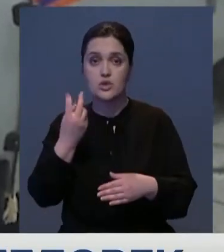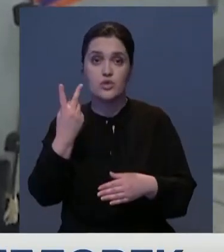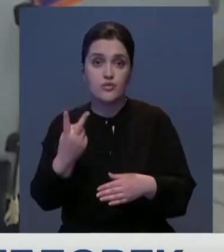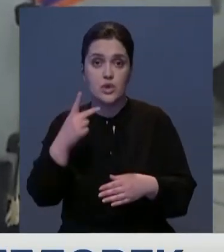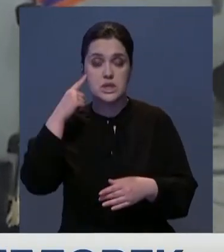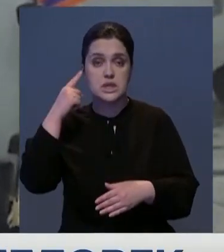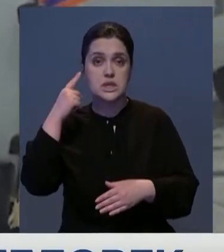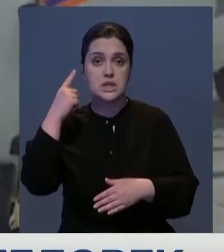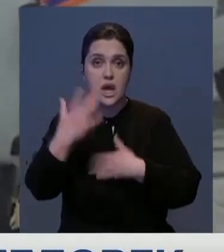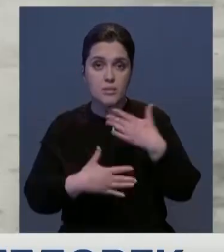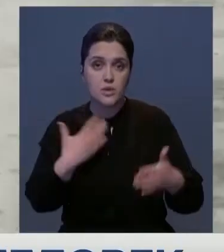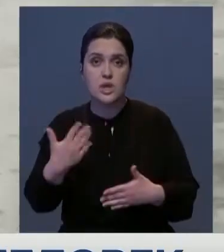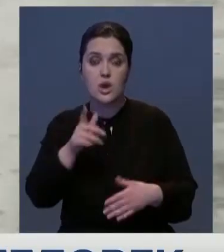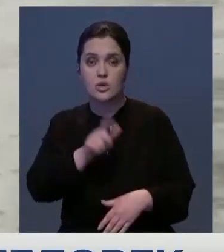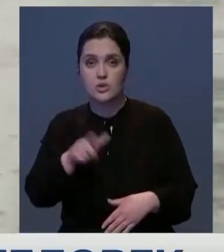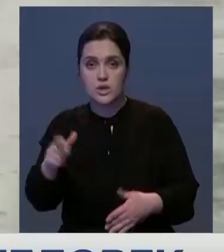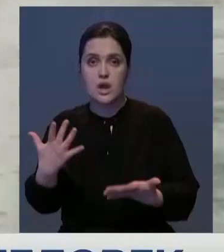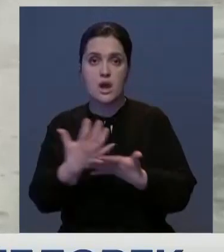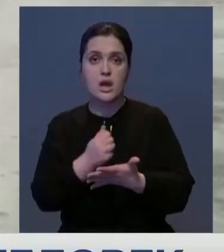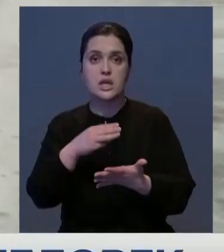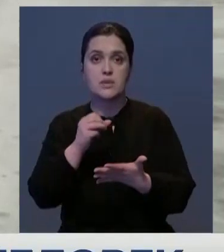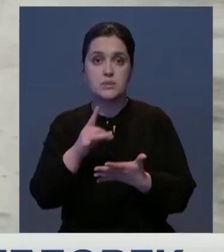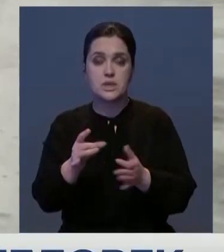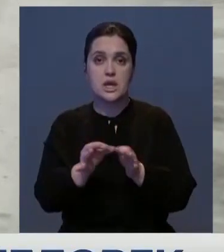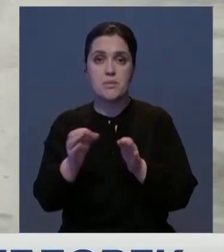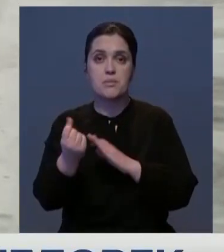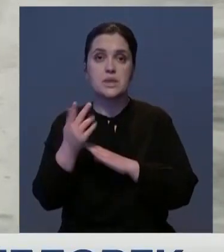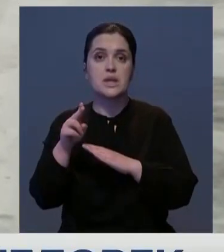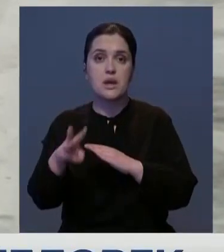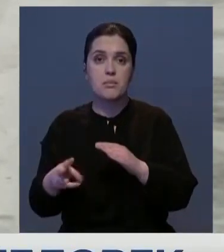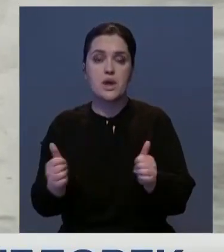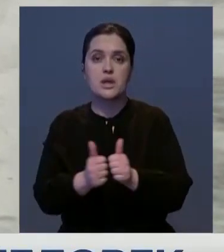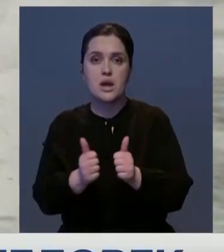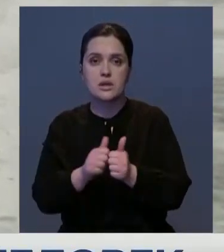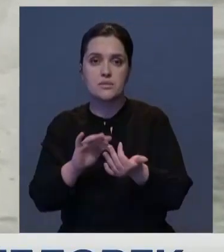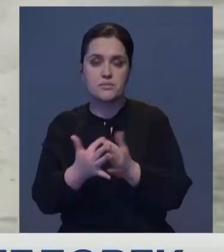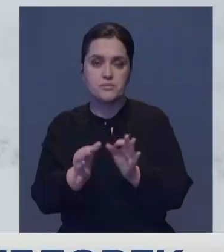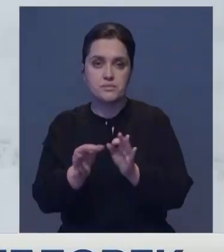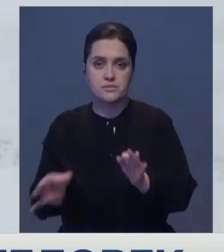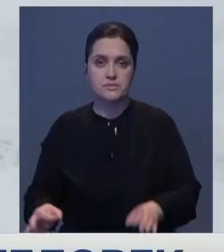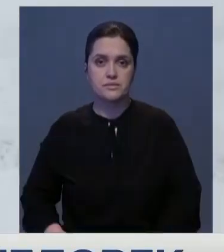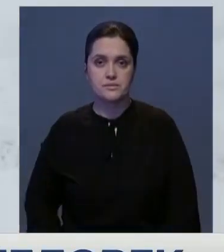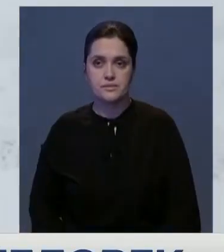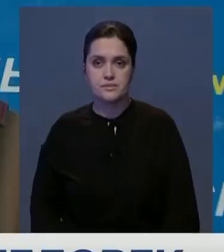двух заблудившихся жителей обнаружили в Тимирском районе, в 15 километрах от ближайшего населенного пункта.